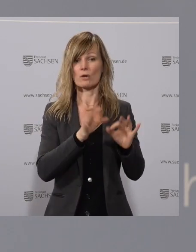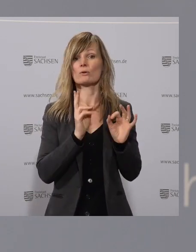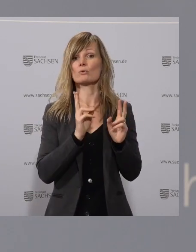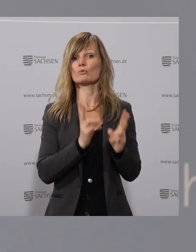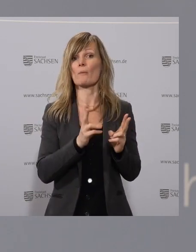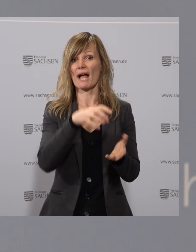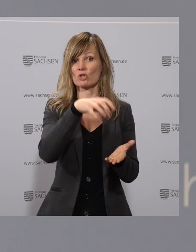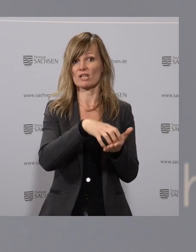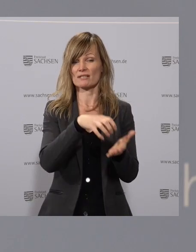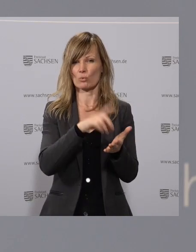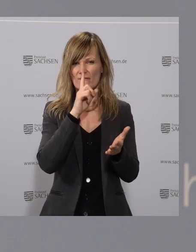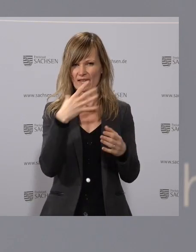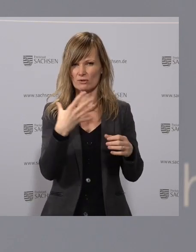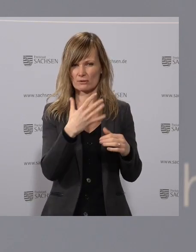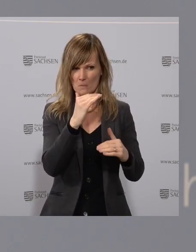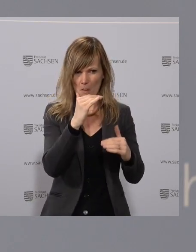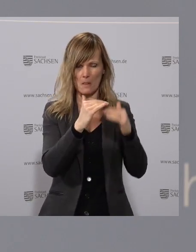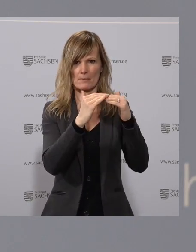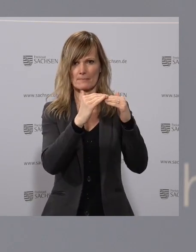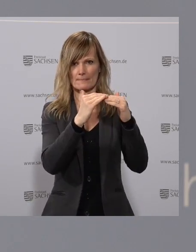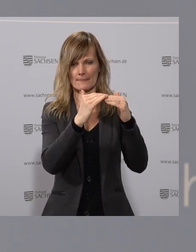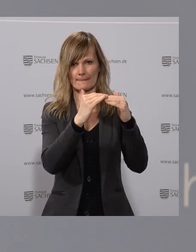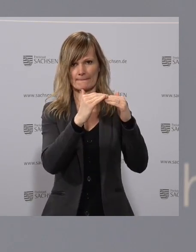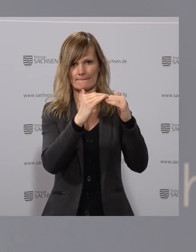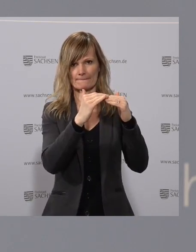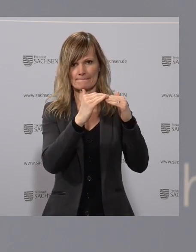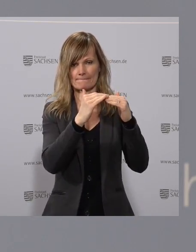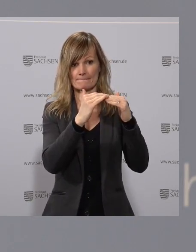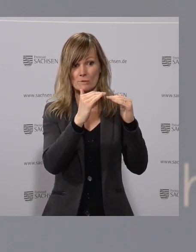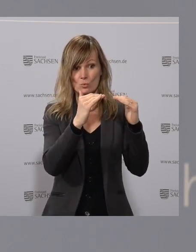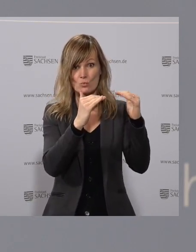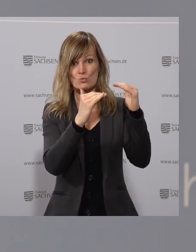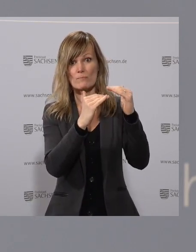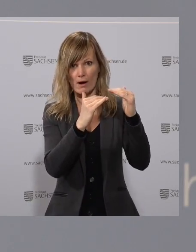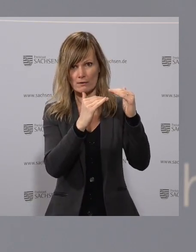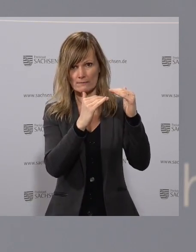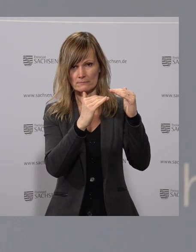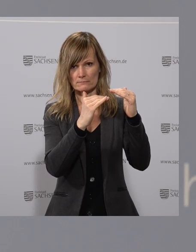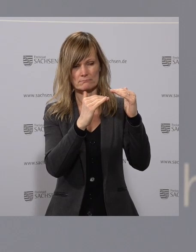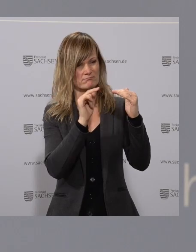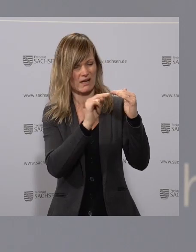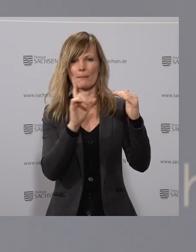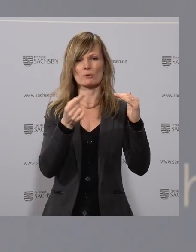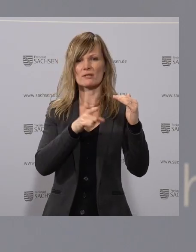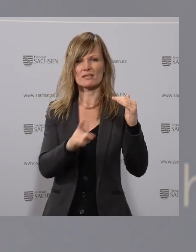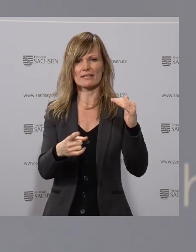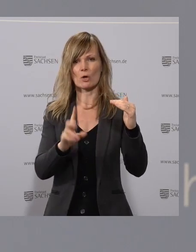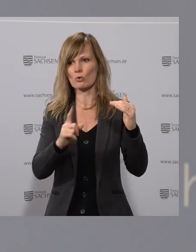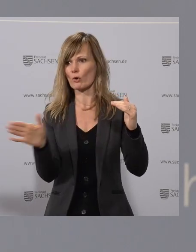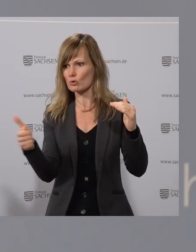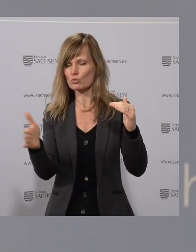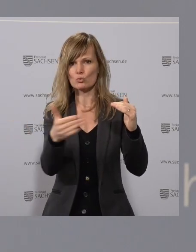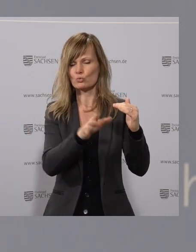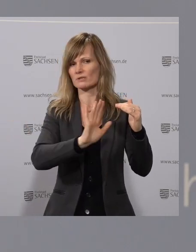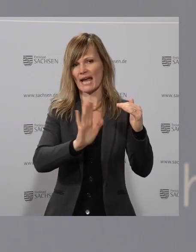Stationen überschreiten würden, danke, heißt das nicht, dass wir sofort zu stärkeren Maßnahmen